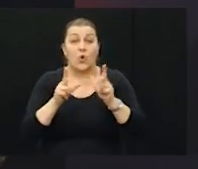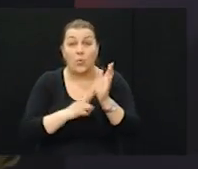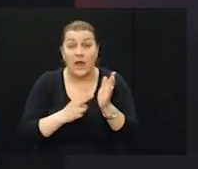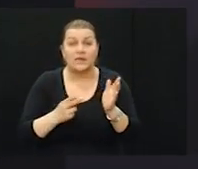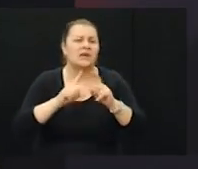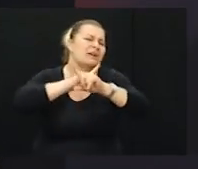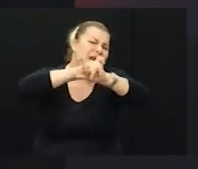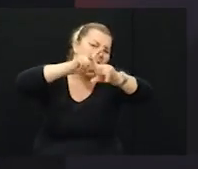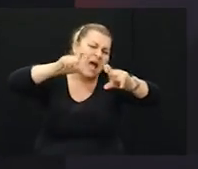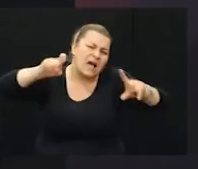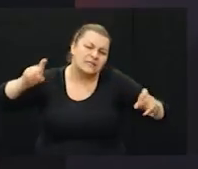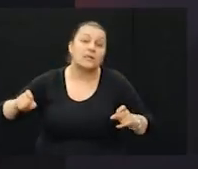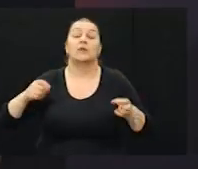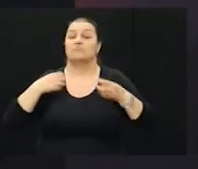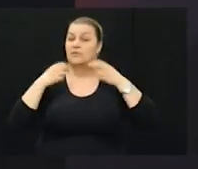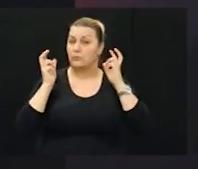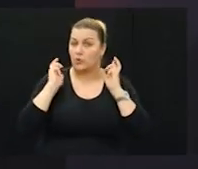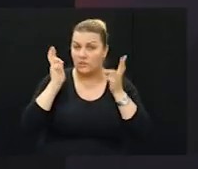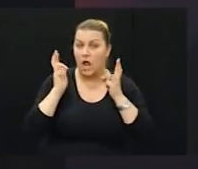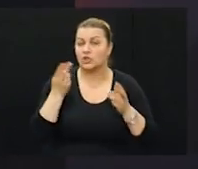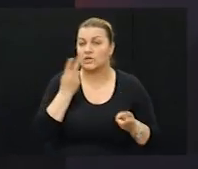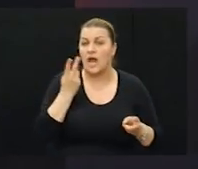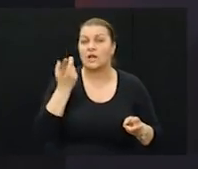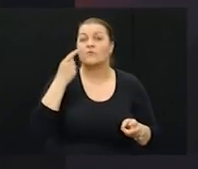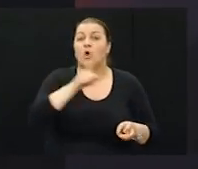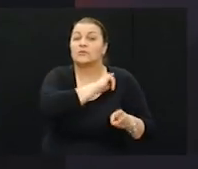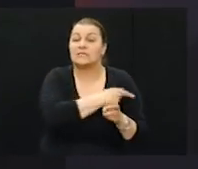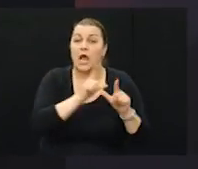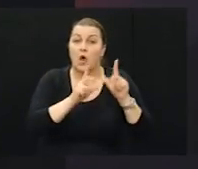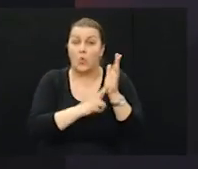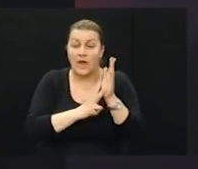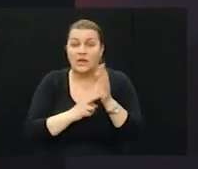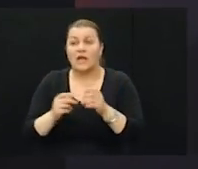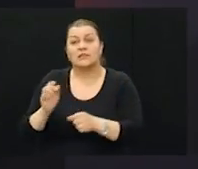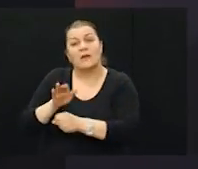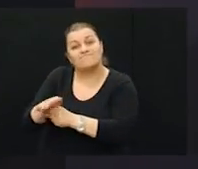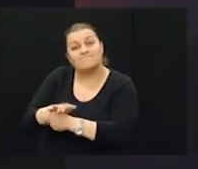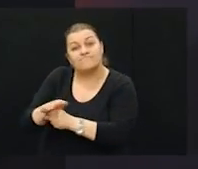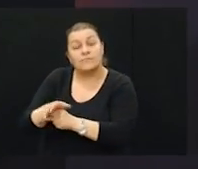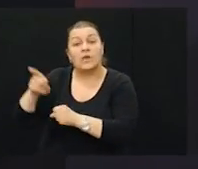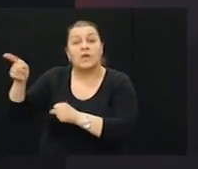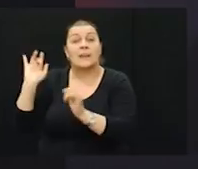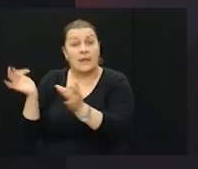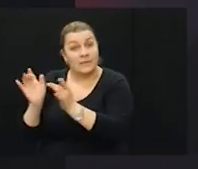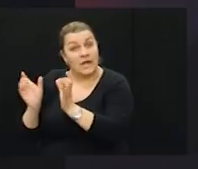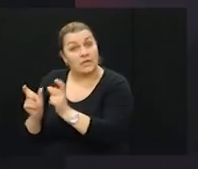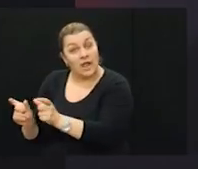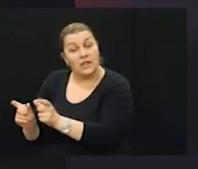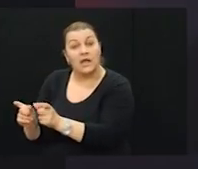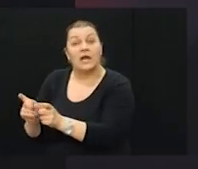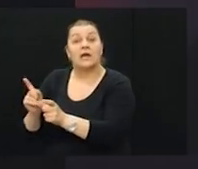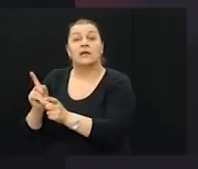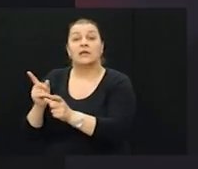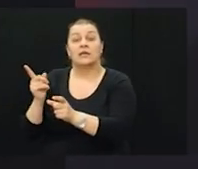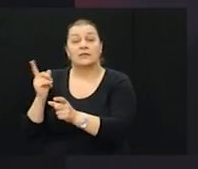-a, snaga, ovih i onih i tražili smo normalno od snaga UN-a da vrše pritisak na neprijateljsku stranu, da